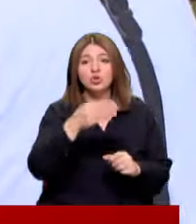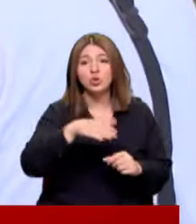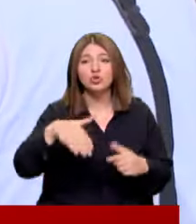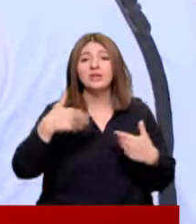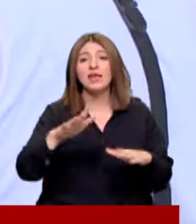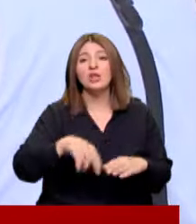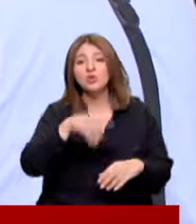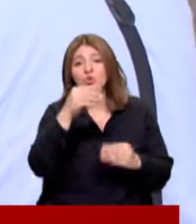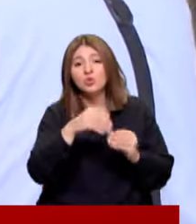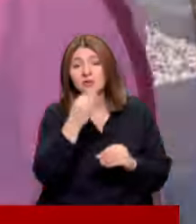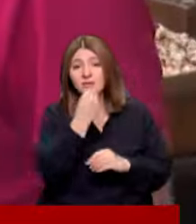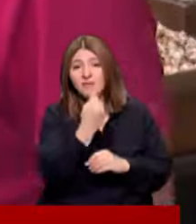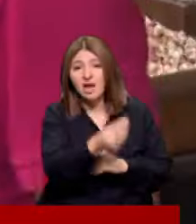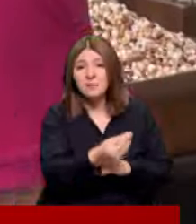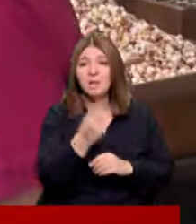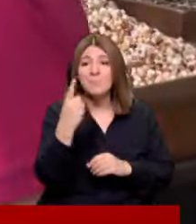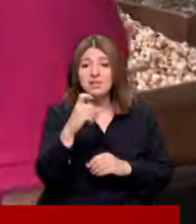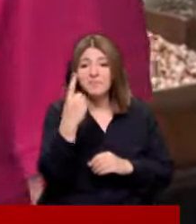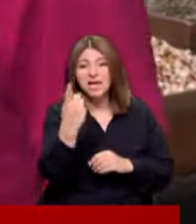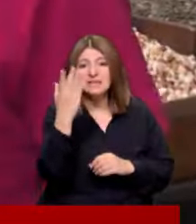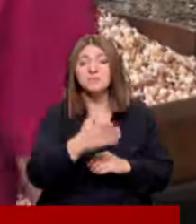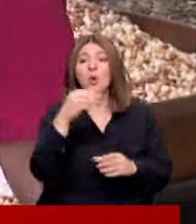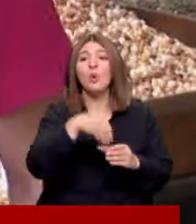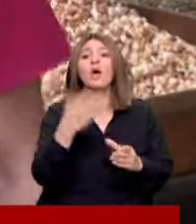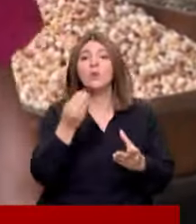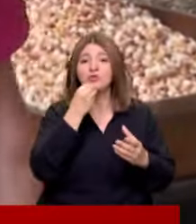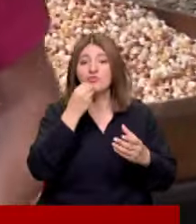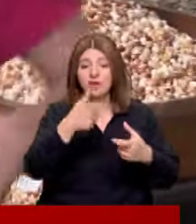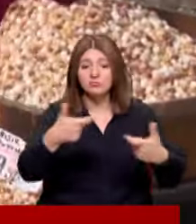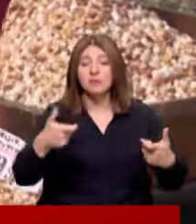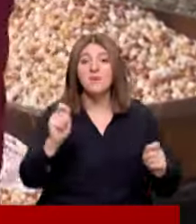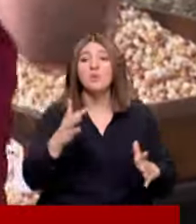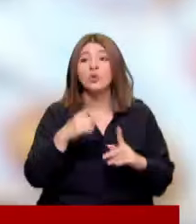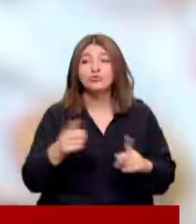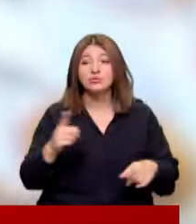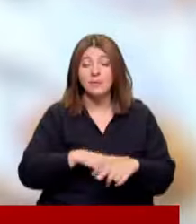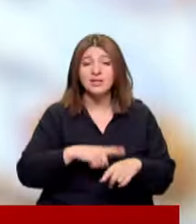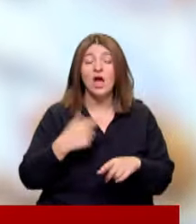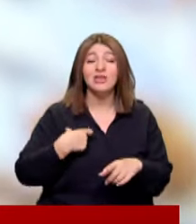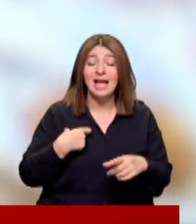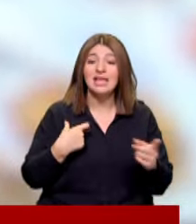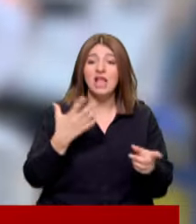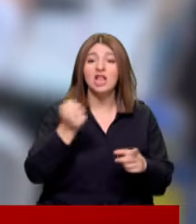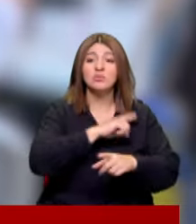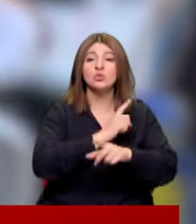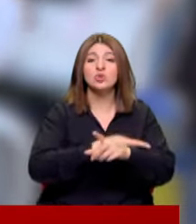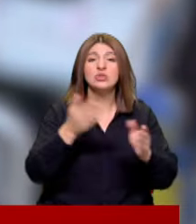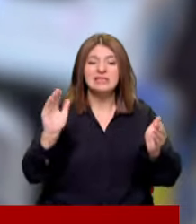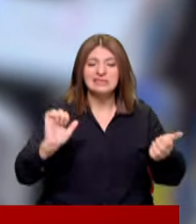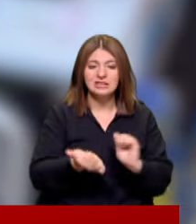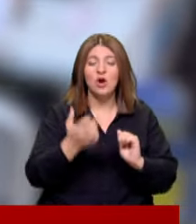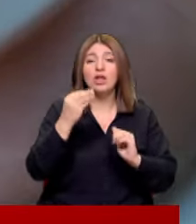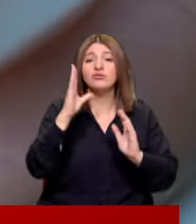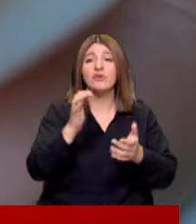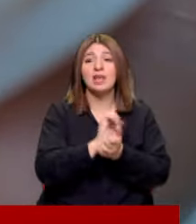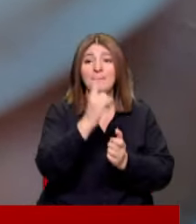çocuğuna değil günlük yumurta yedirmek Ayda bir kez bile koyamıyor sofrasına Uzunca bir süredir özellikle alım gücü düşük birçok